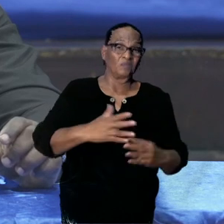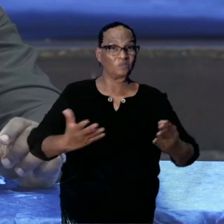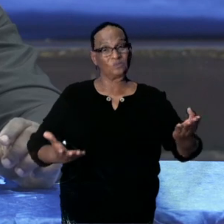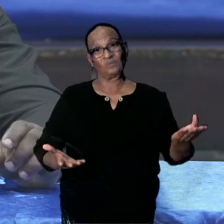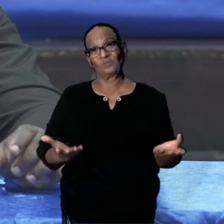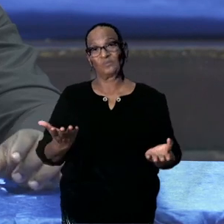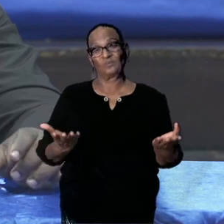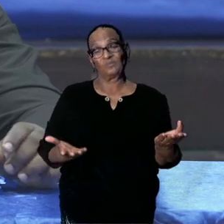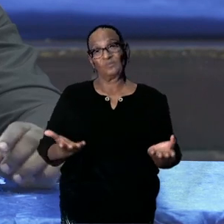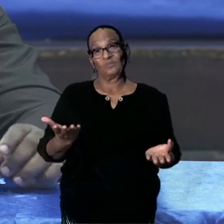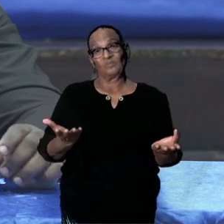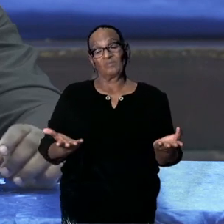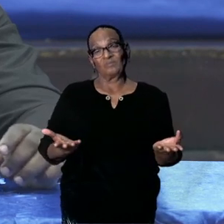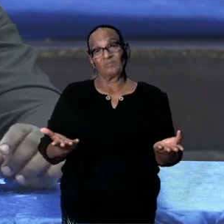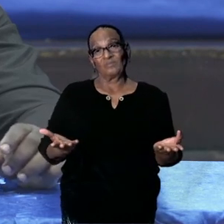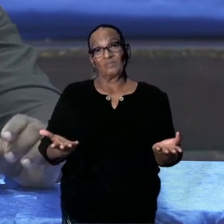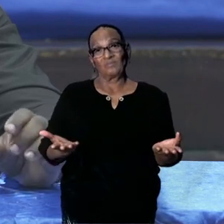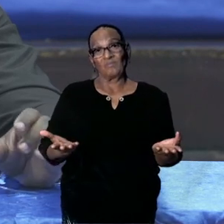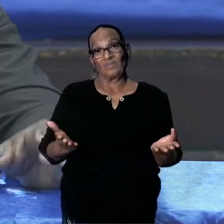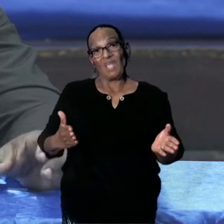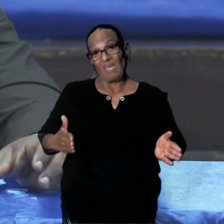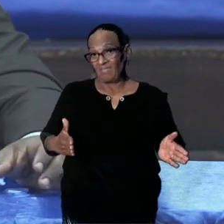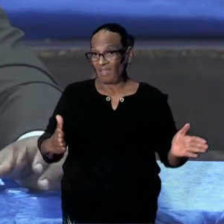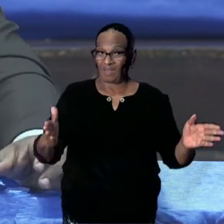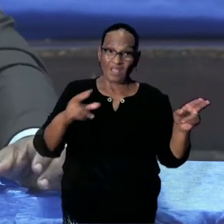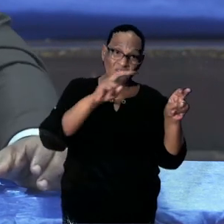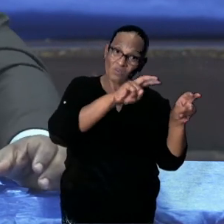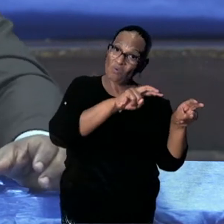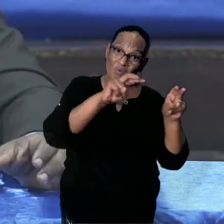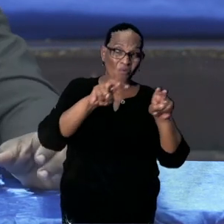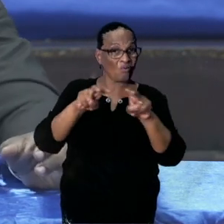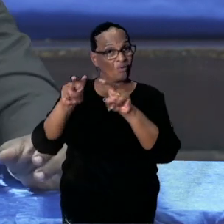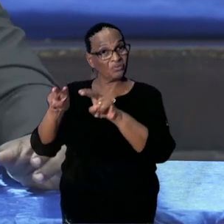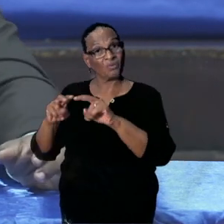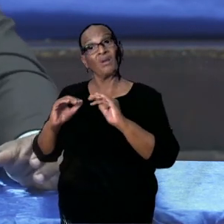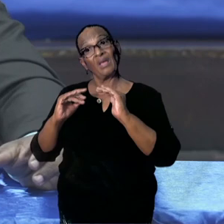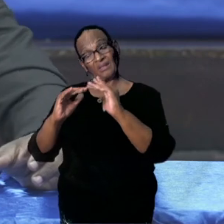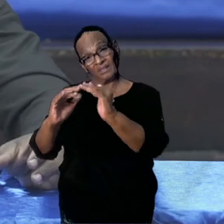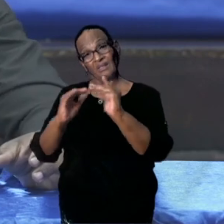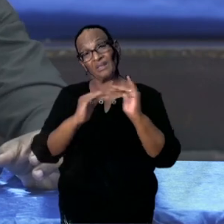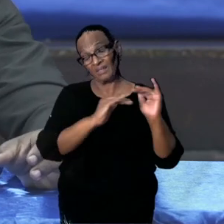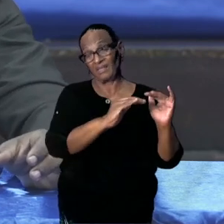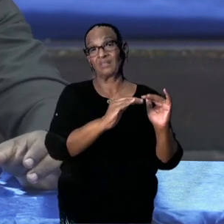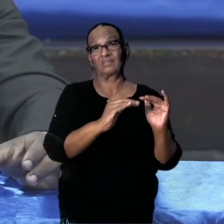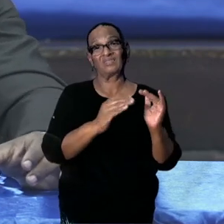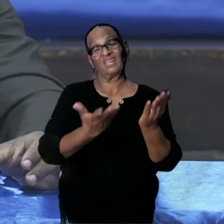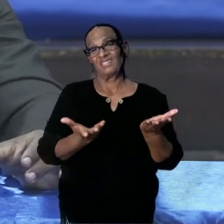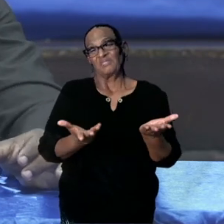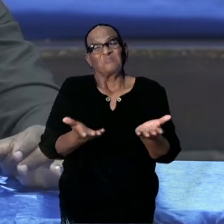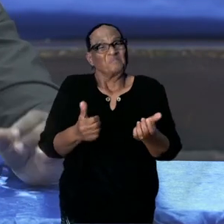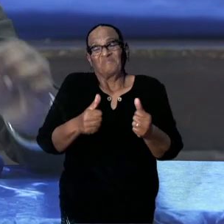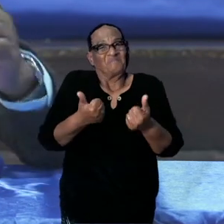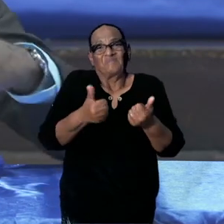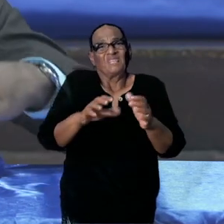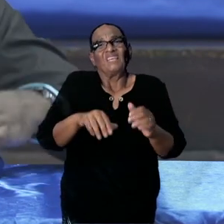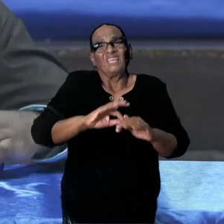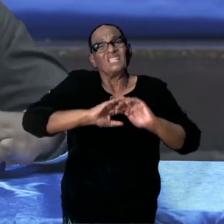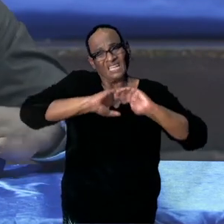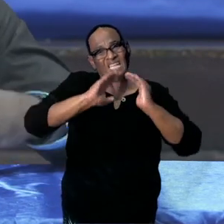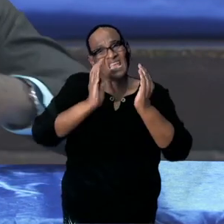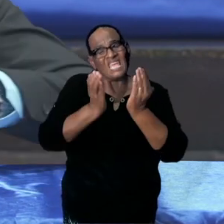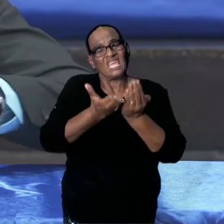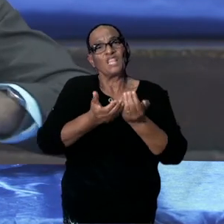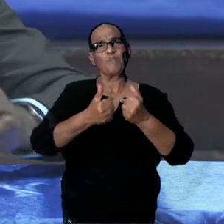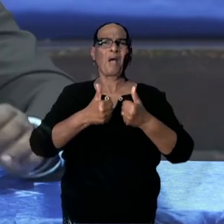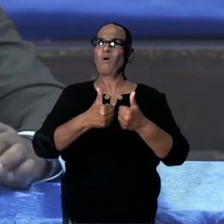voor wat betreft de grenscontrole, de handhaving daar te wensen overlaat. Maar we